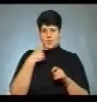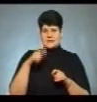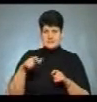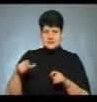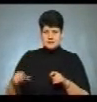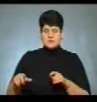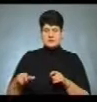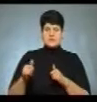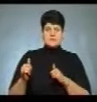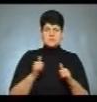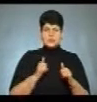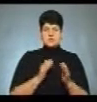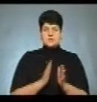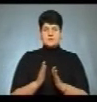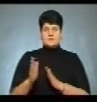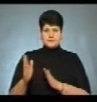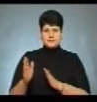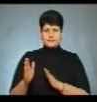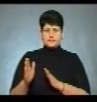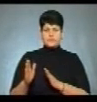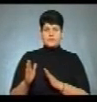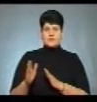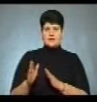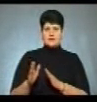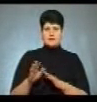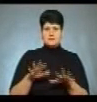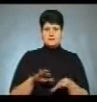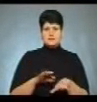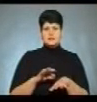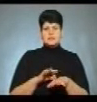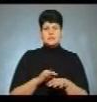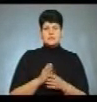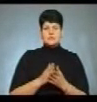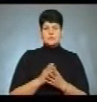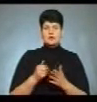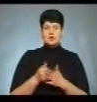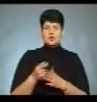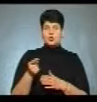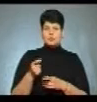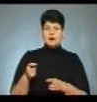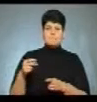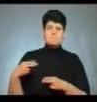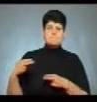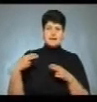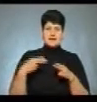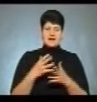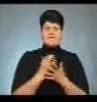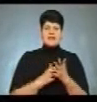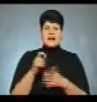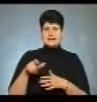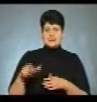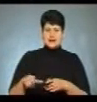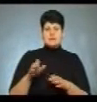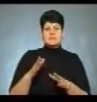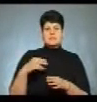забезпечення безпеки на визначному місці несення служби. До Тернополя приїхав кандидат на пост президента